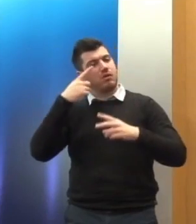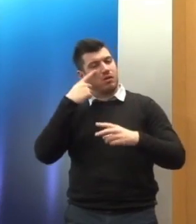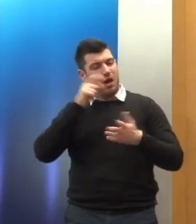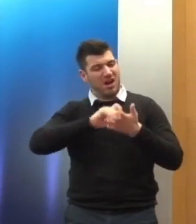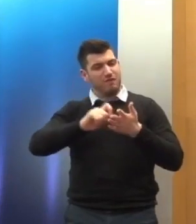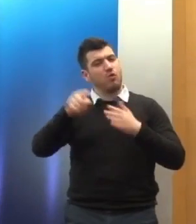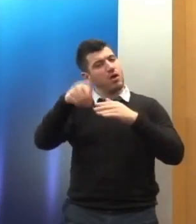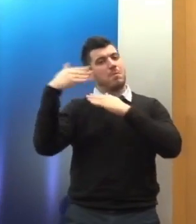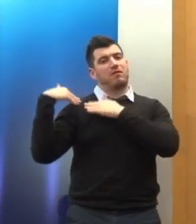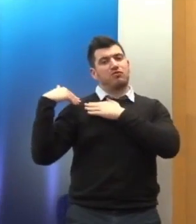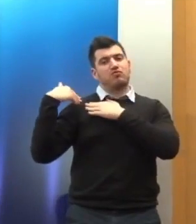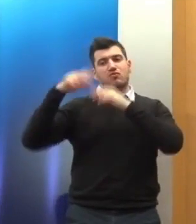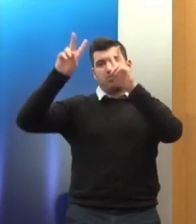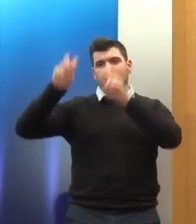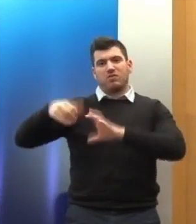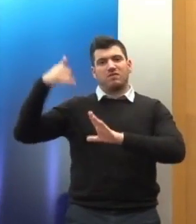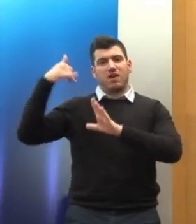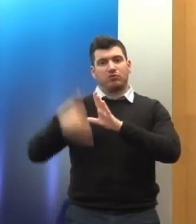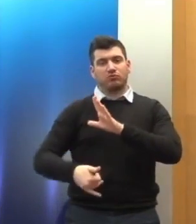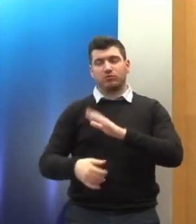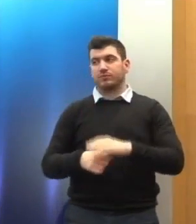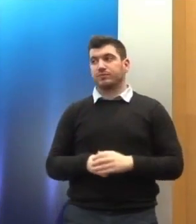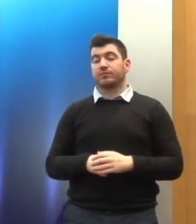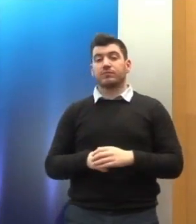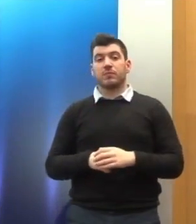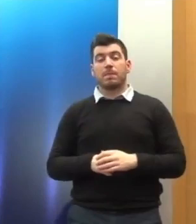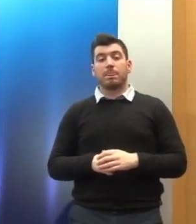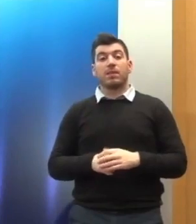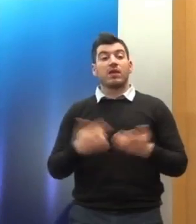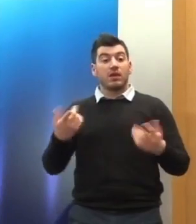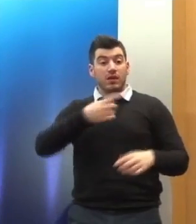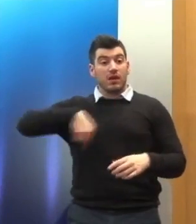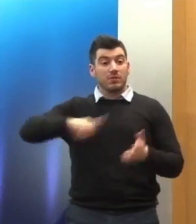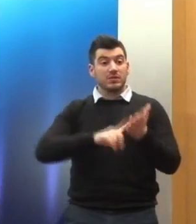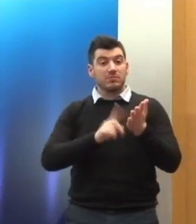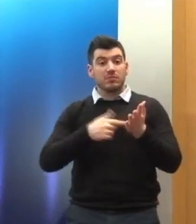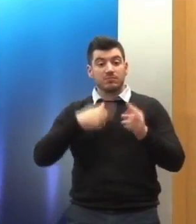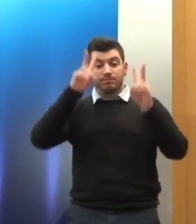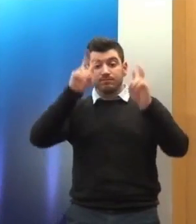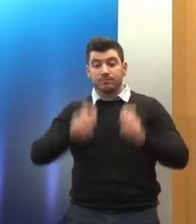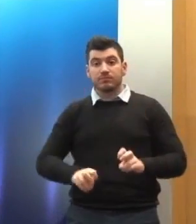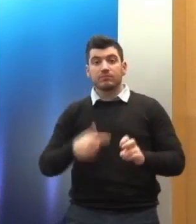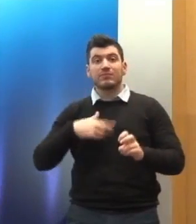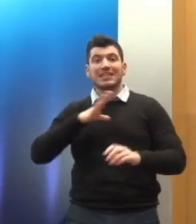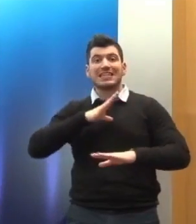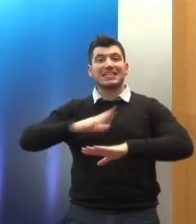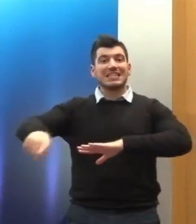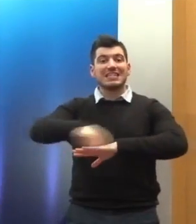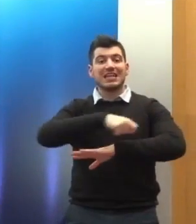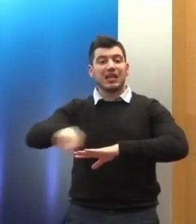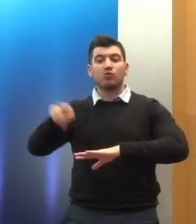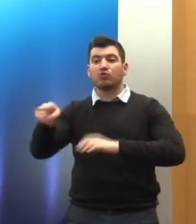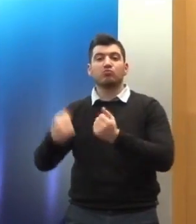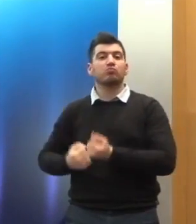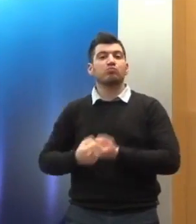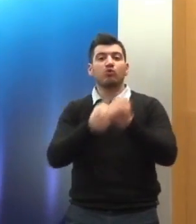εγρήγορση να παρακολουθούμε και την σύσταση του μηχανισμού στο πλαίσιο του συνηγόρου του πολίτη και την λειτουργία του